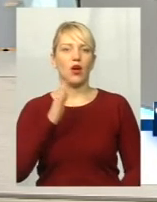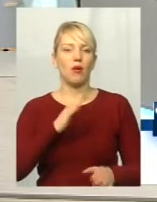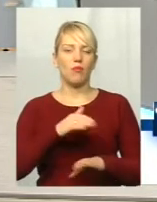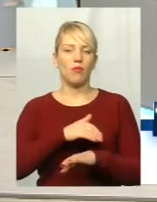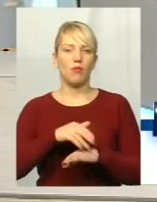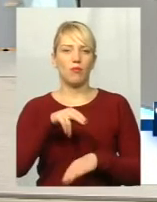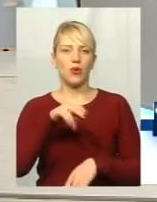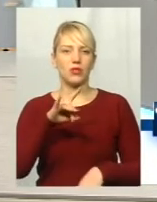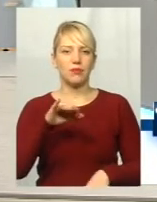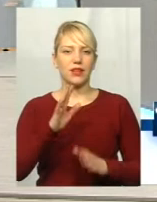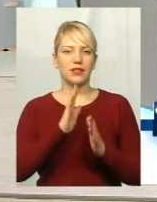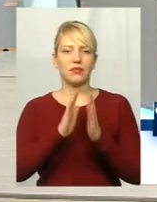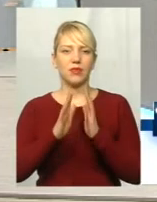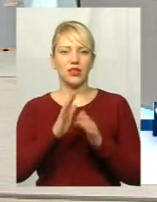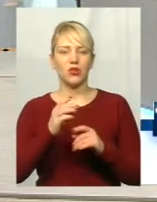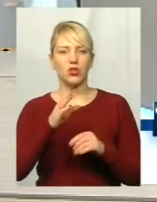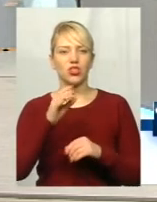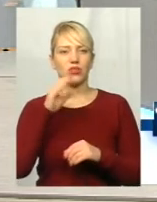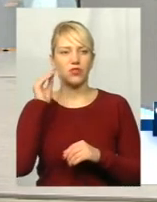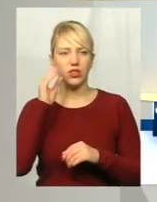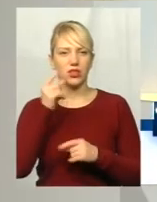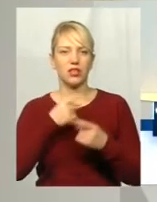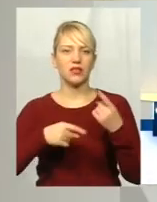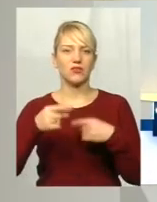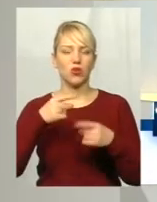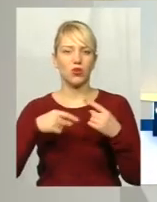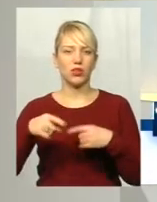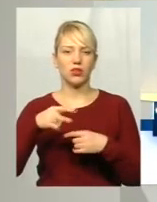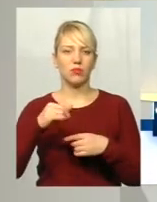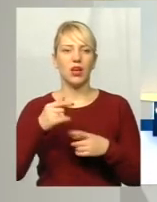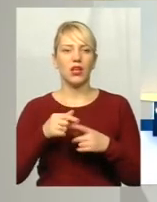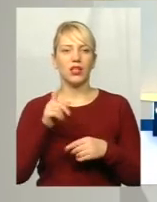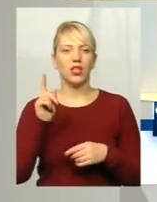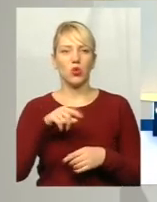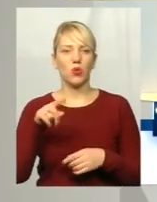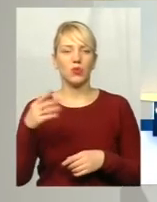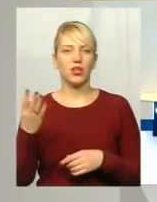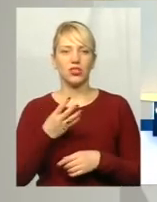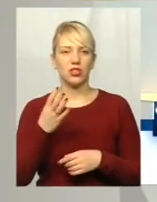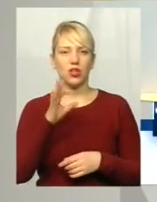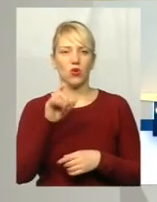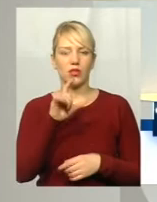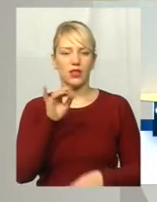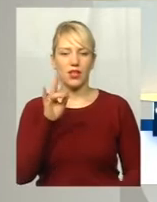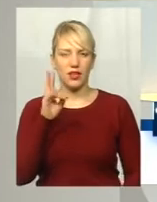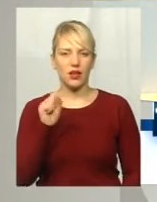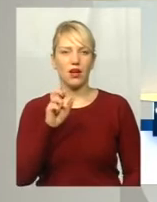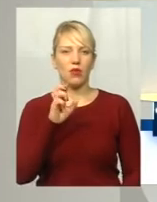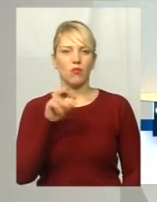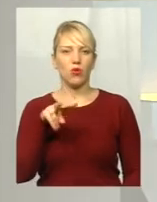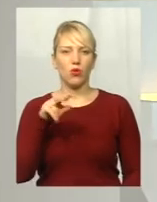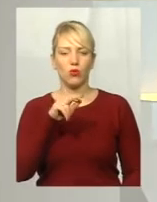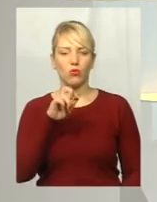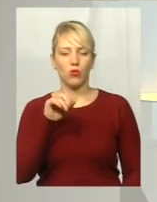Подійська, Свобода, Шевченка, зворотній напрямок, за тим же маршрутом. І тролейбусний маршрут номер 4. Озерна, Болбочанна, Панаса Мирного,